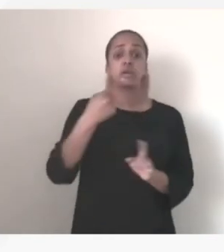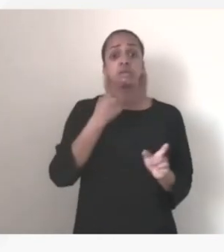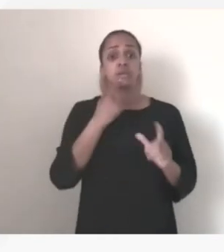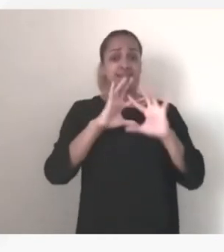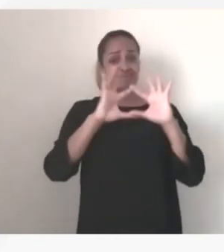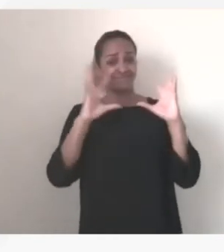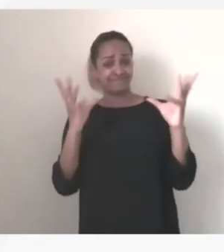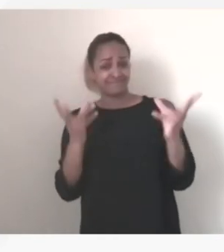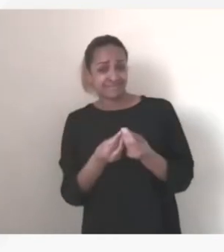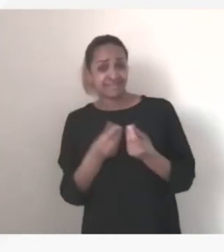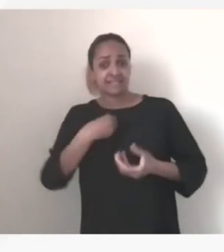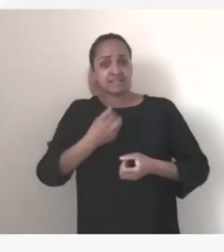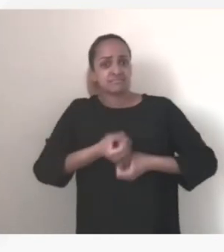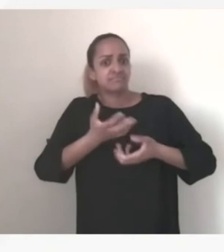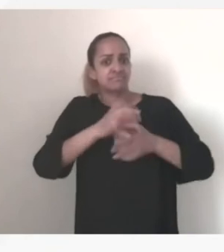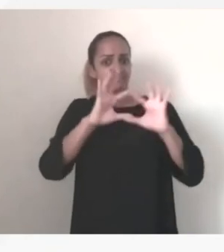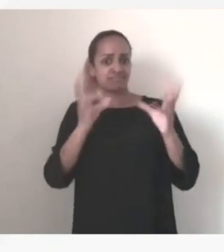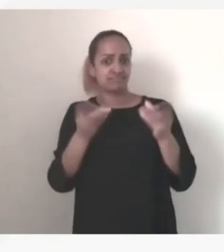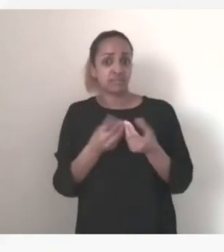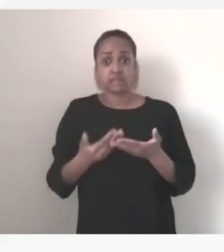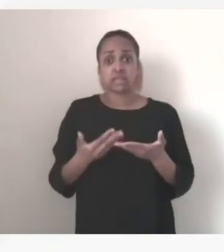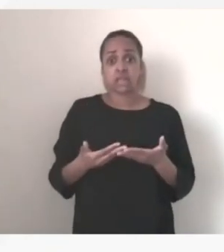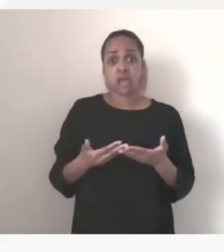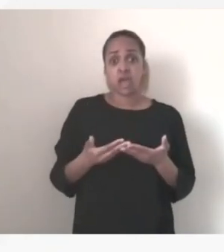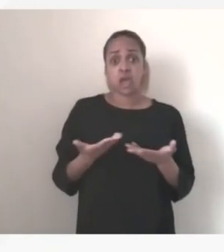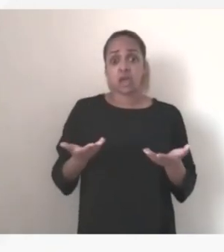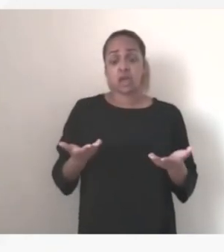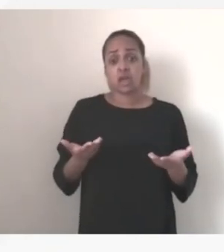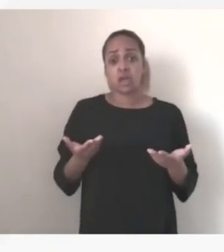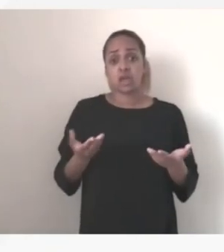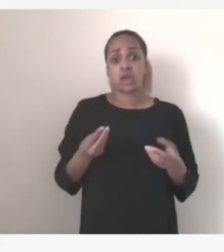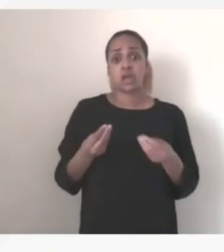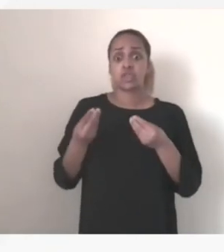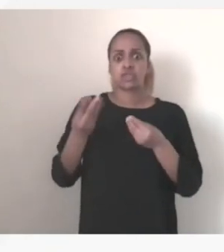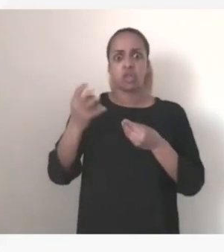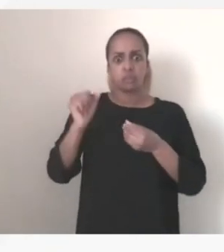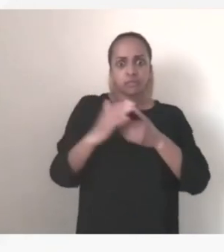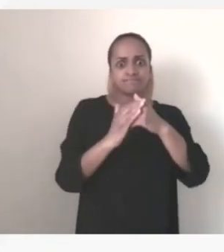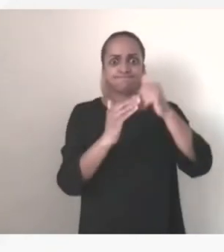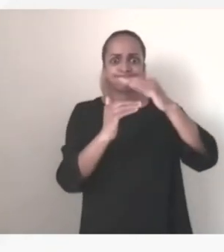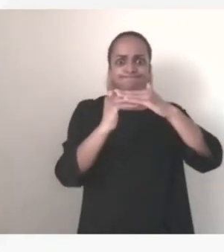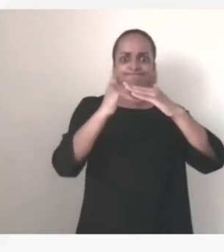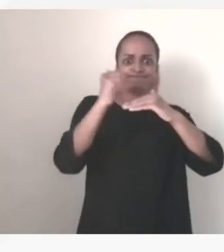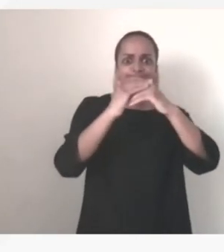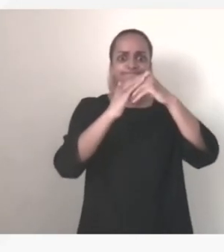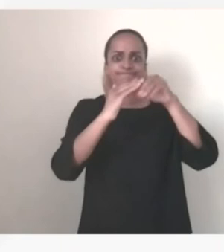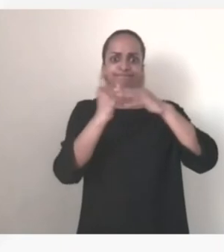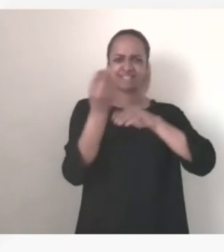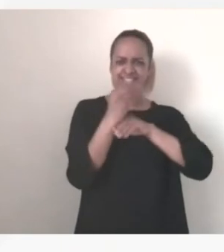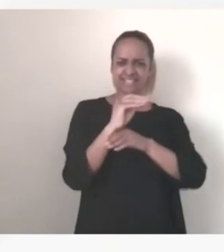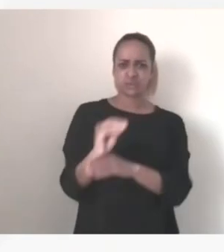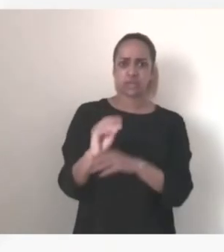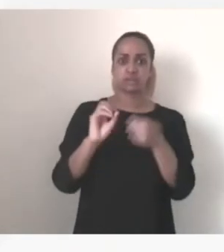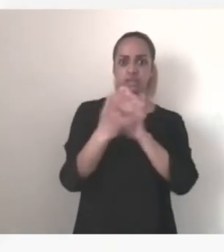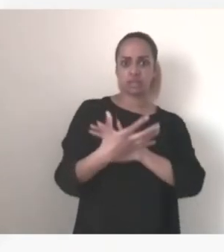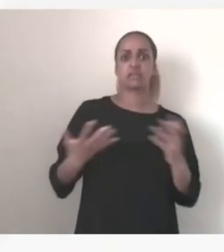rappeler composent ce sont des éléments des briques qui composent le bouclier cyber vous voyez que les choses sont en train de se mettre très vite en mouvement